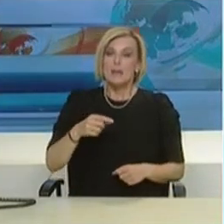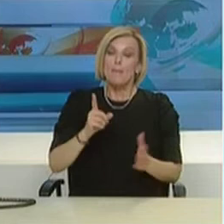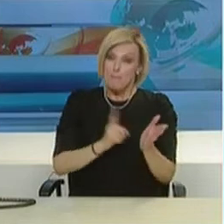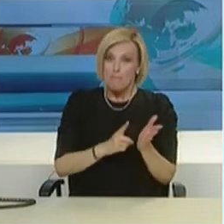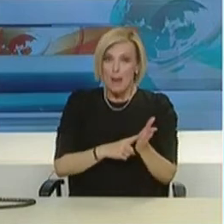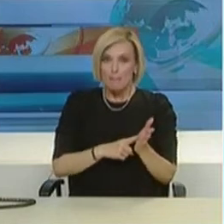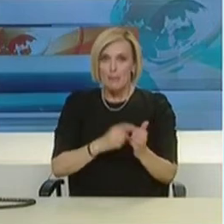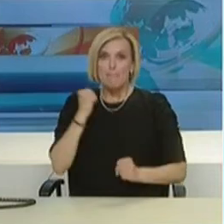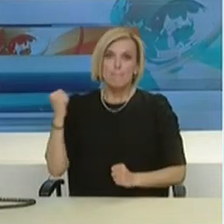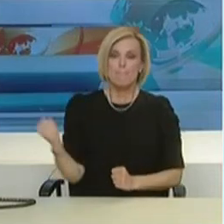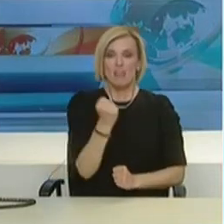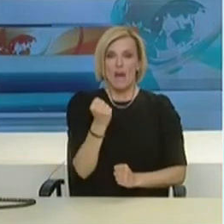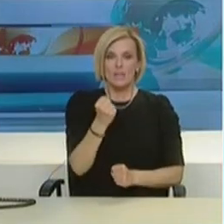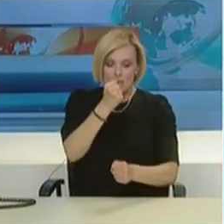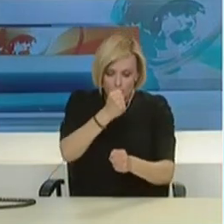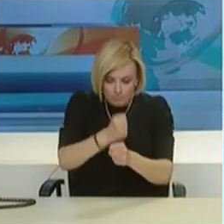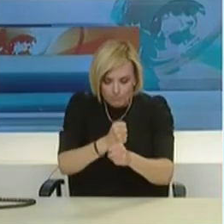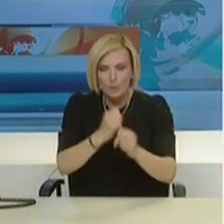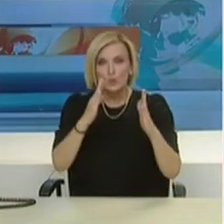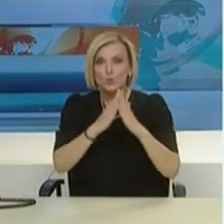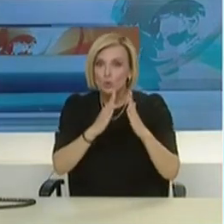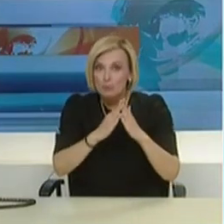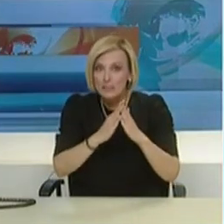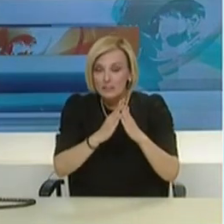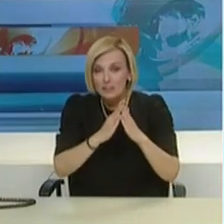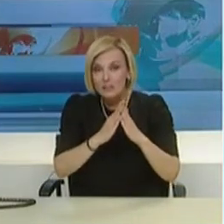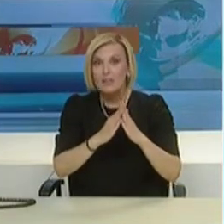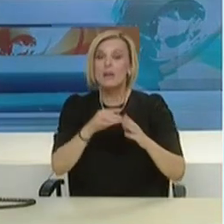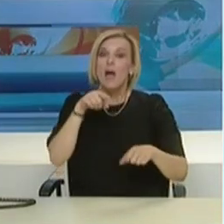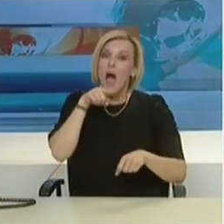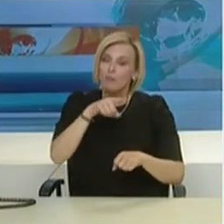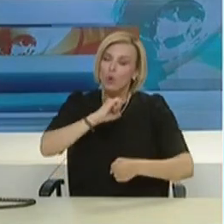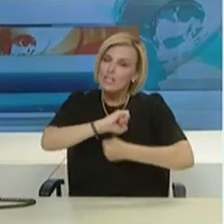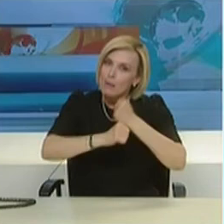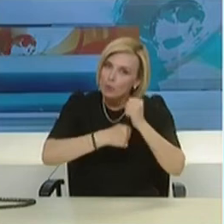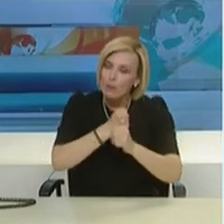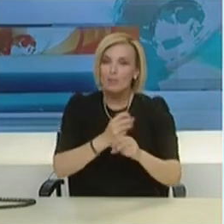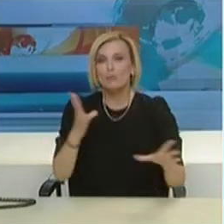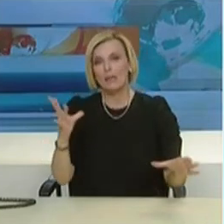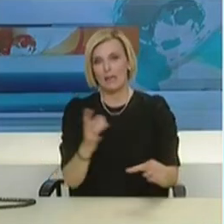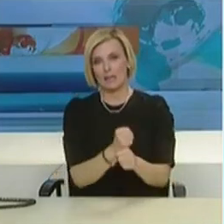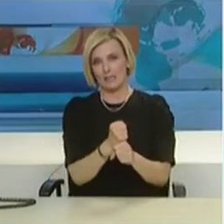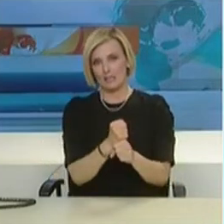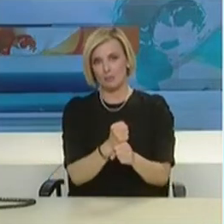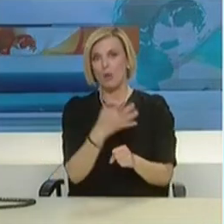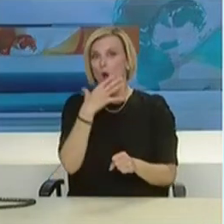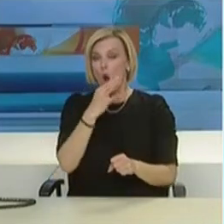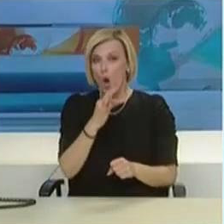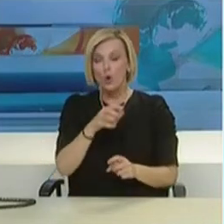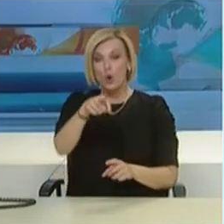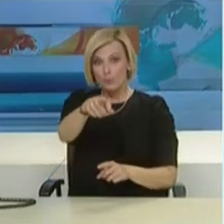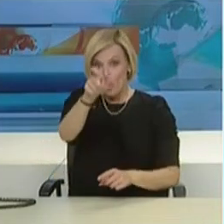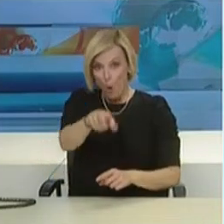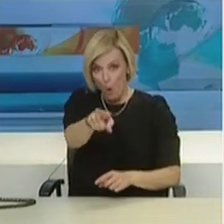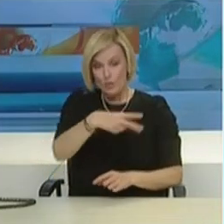πειθαρχημένοι αλλά σίγουρα καταθλητικοί σε ένα μήνα έχουμε Πάσχα. Μην ξεχνάμε, ο καθηγητής Τσιόδρας μίλησε για μαραθώνιο